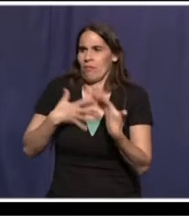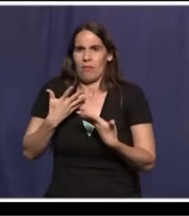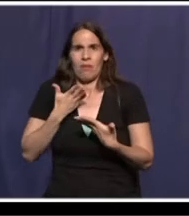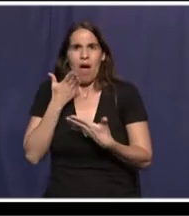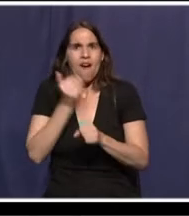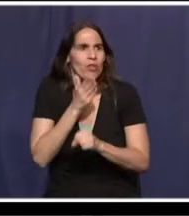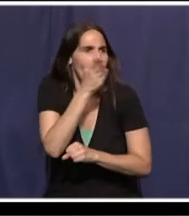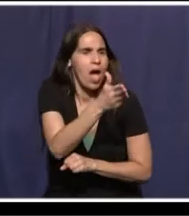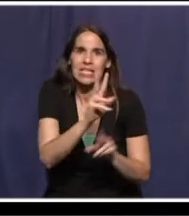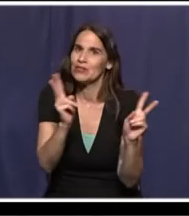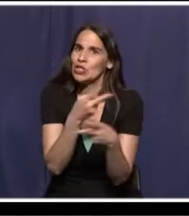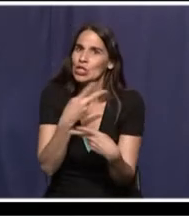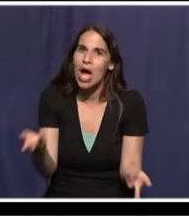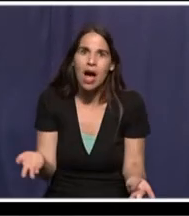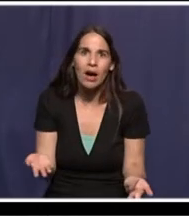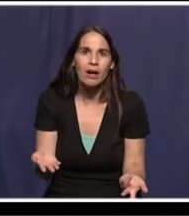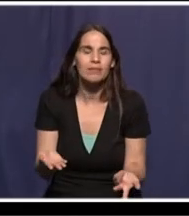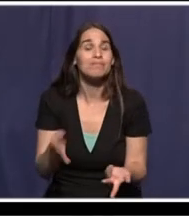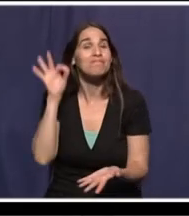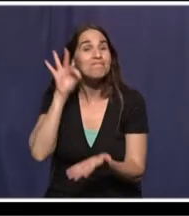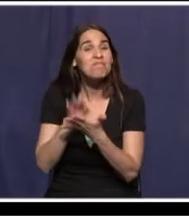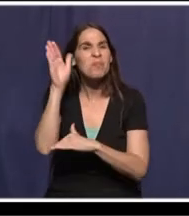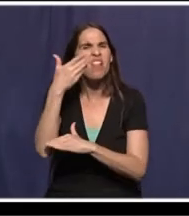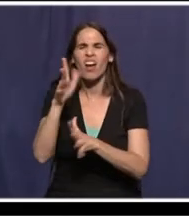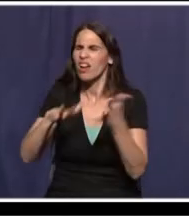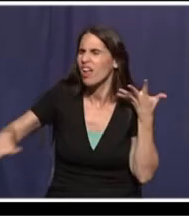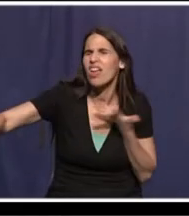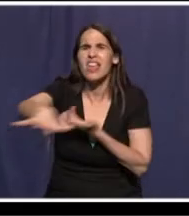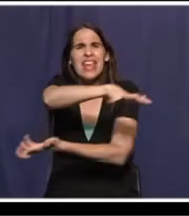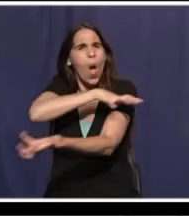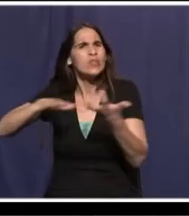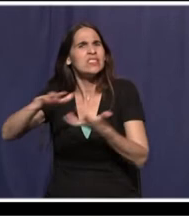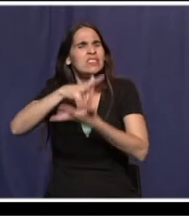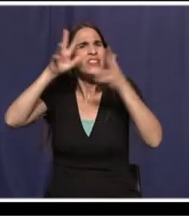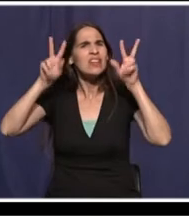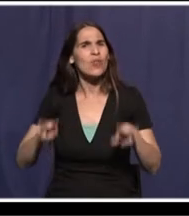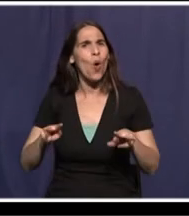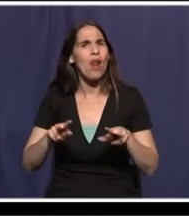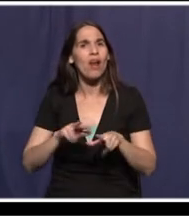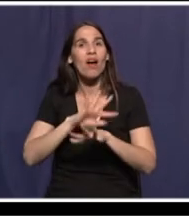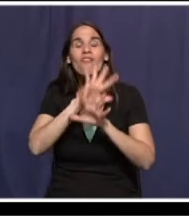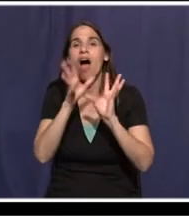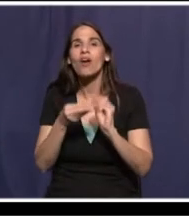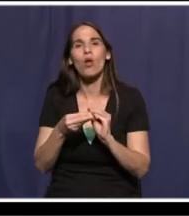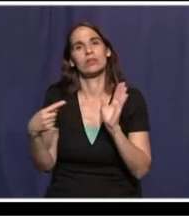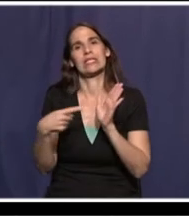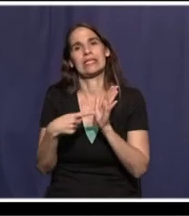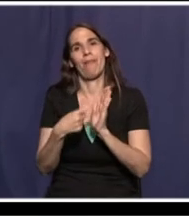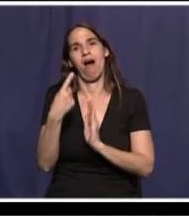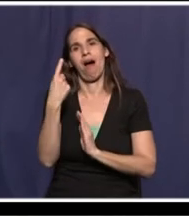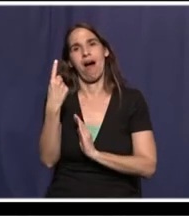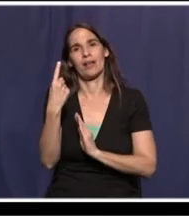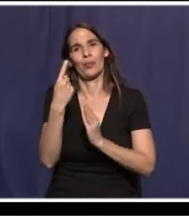לעמודתם כי שהמדינה הפכה ליקאוס אחד גדול והכל מסיבה אחת